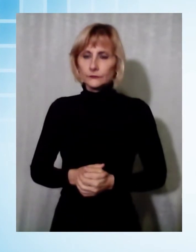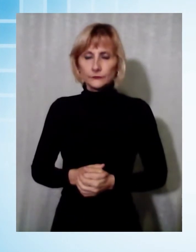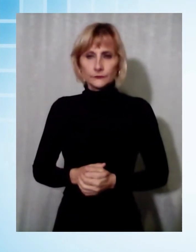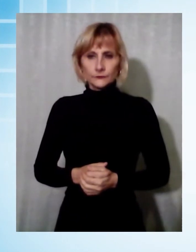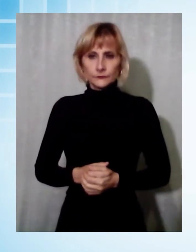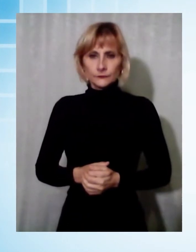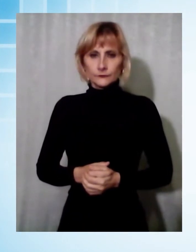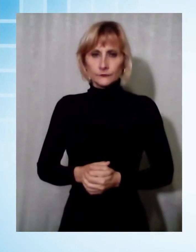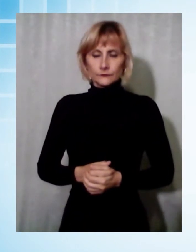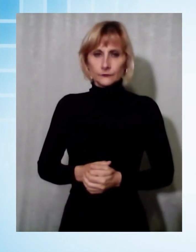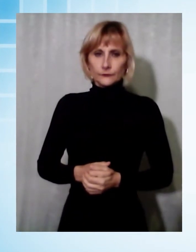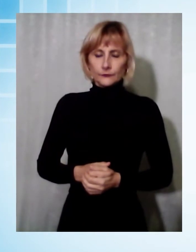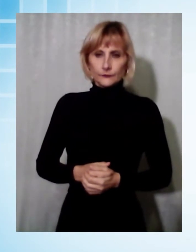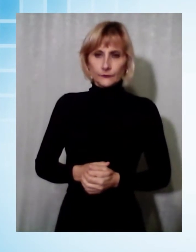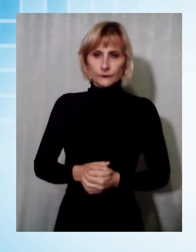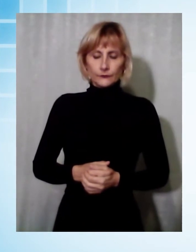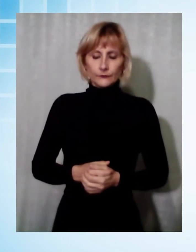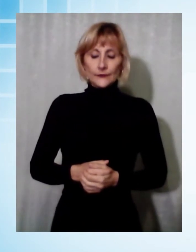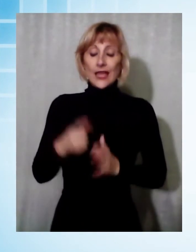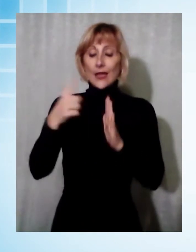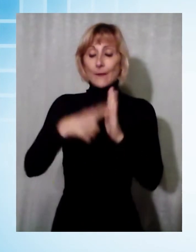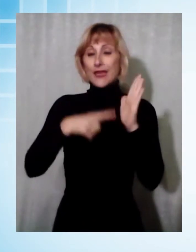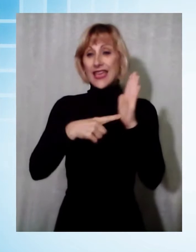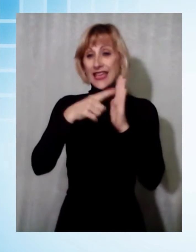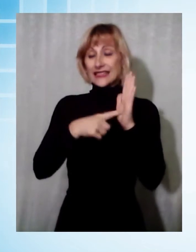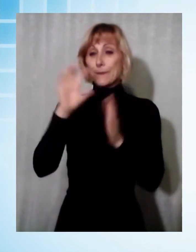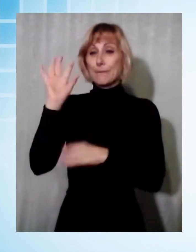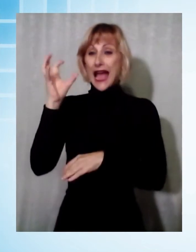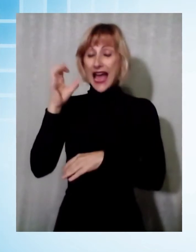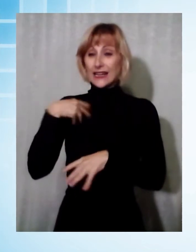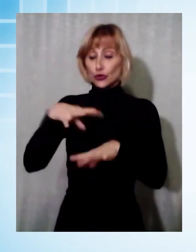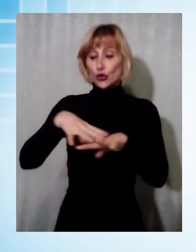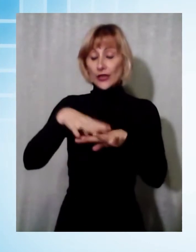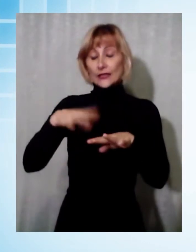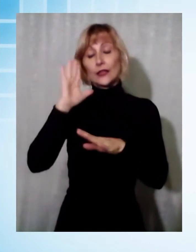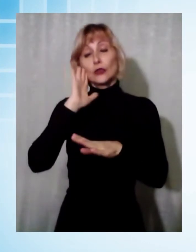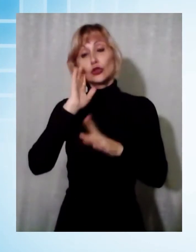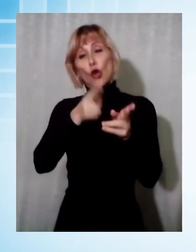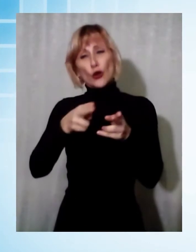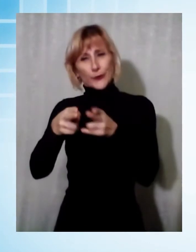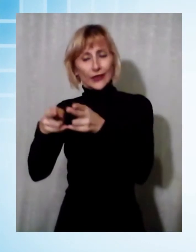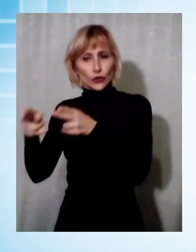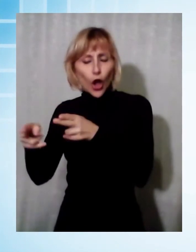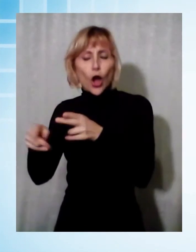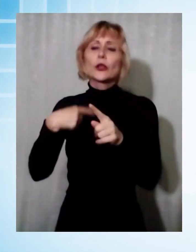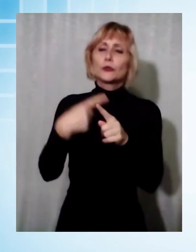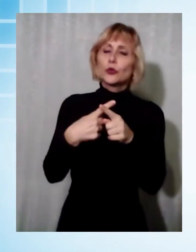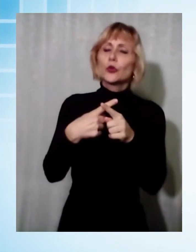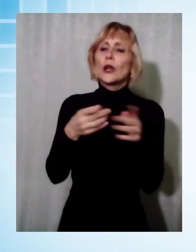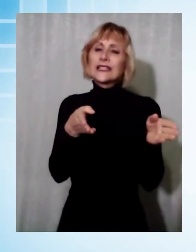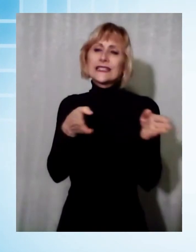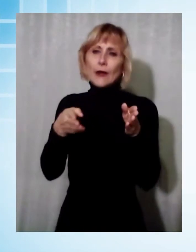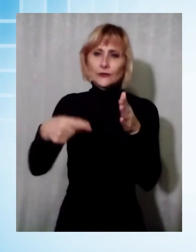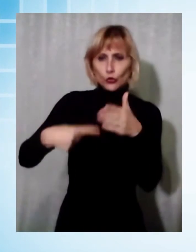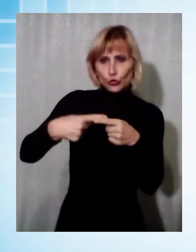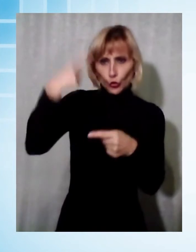Resterà attiva anche nel mese di marzo la rete dei dormitori e degli spazi diurne per le persone disagiate